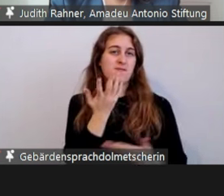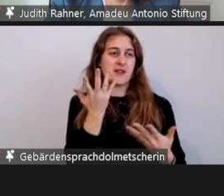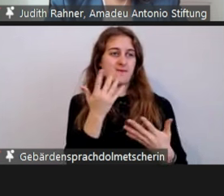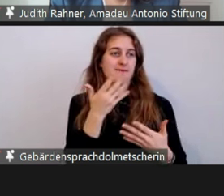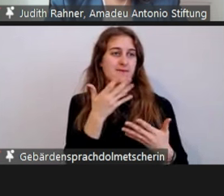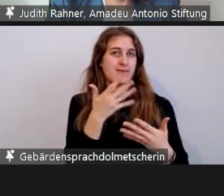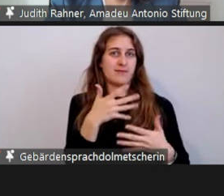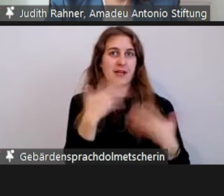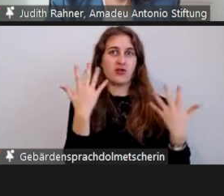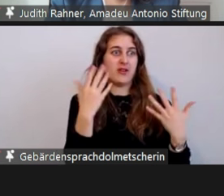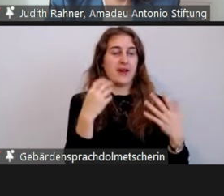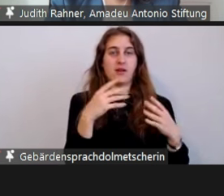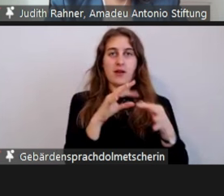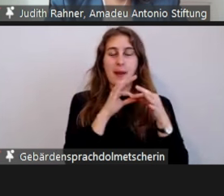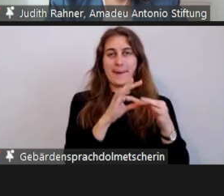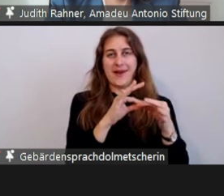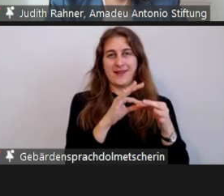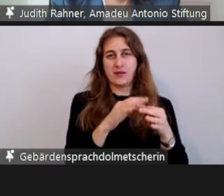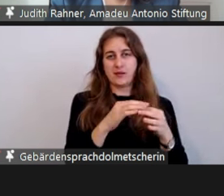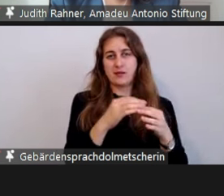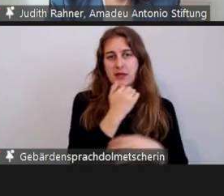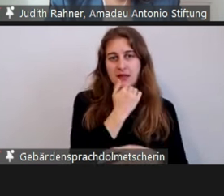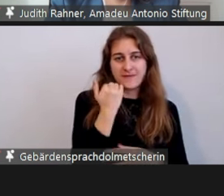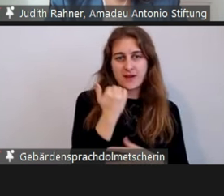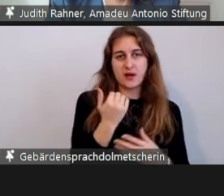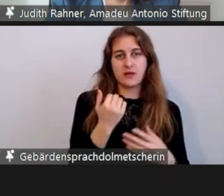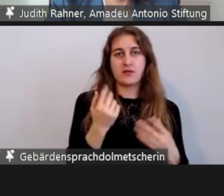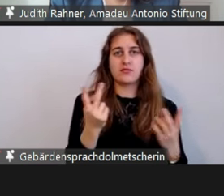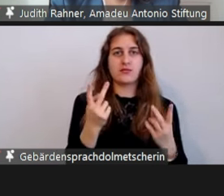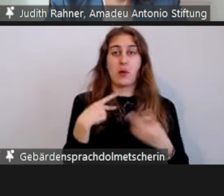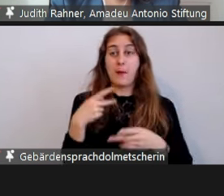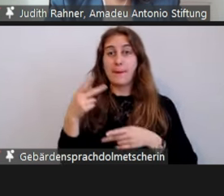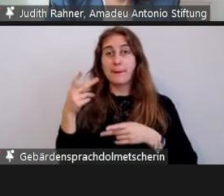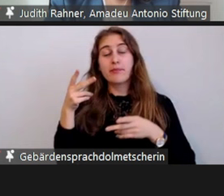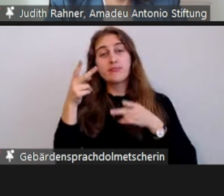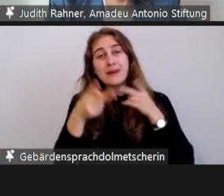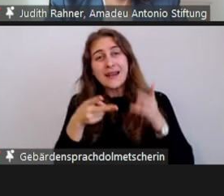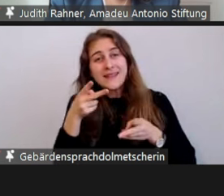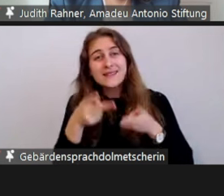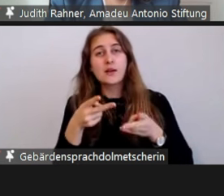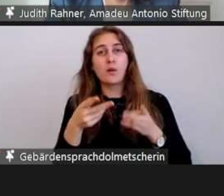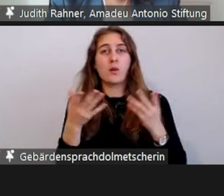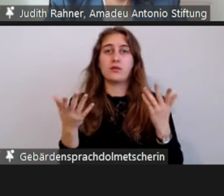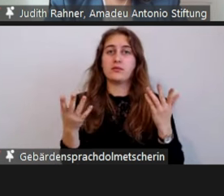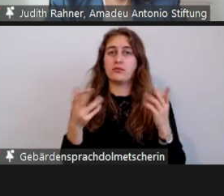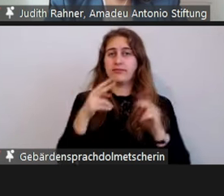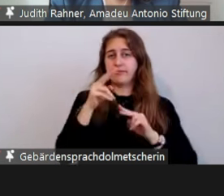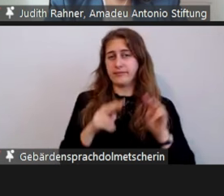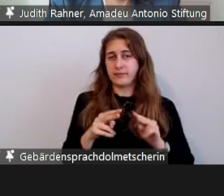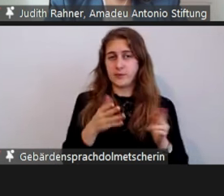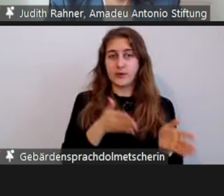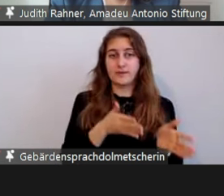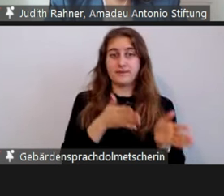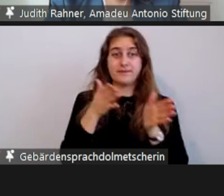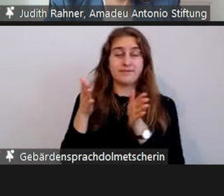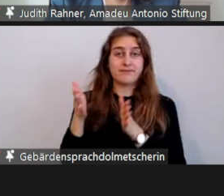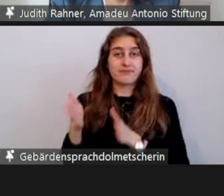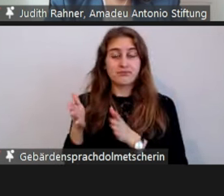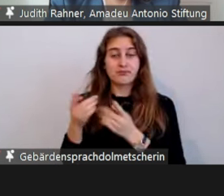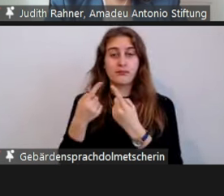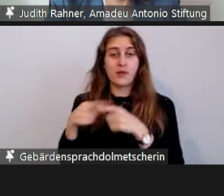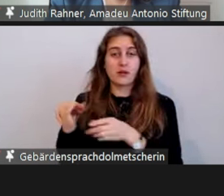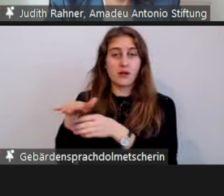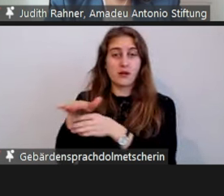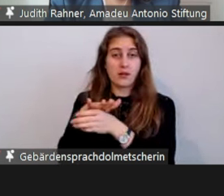Partnerschaftsgewalt, sexualisierte Gewalt, Belästigung und so weiter bewegen. Und in dem anderen Bereich, den wir als